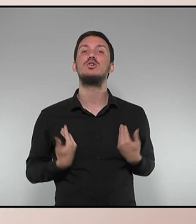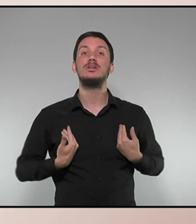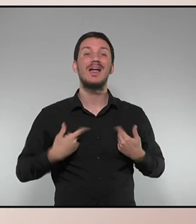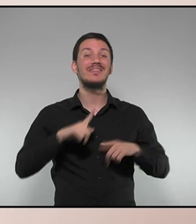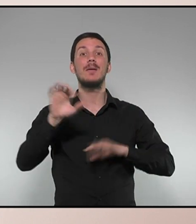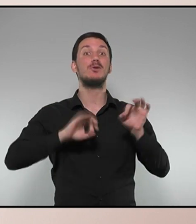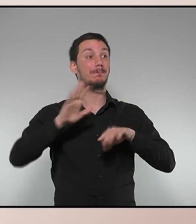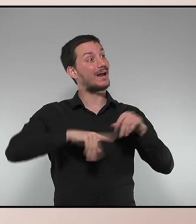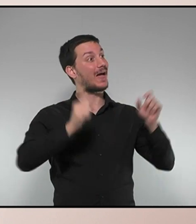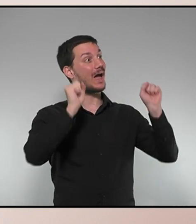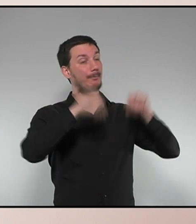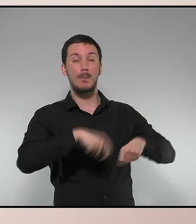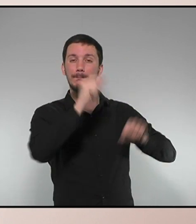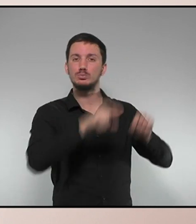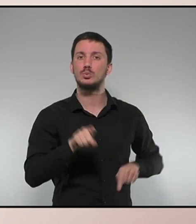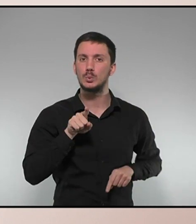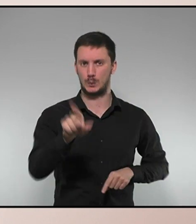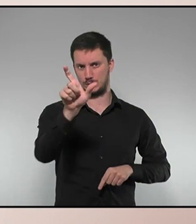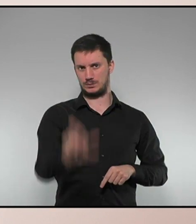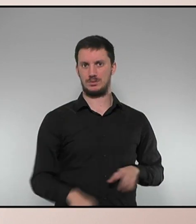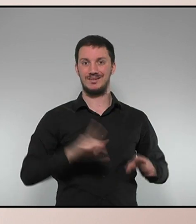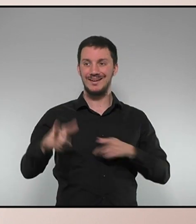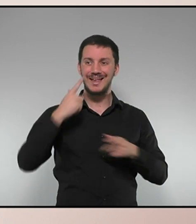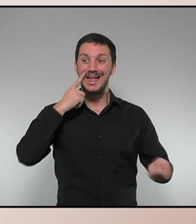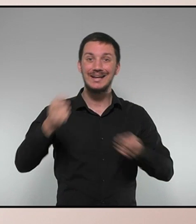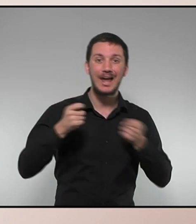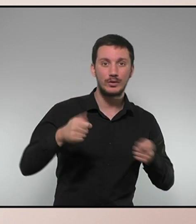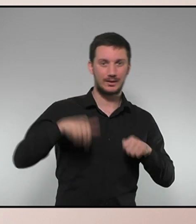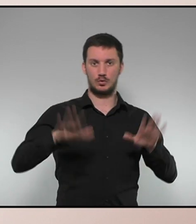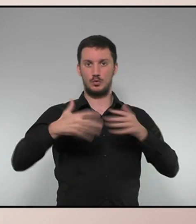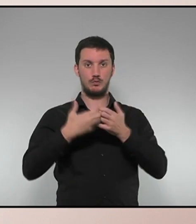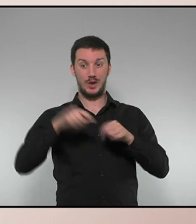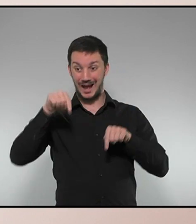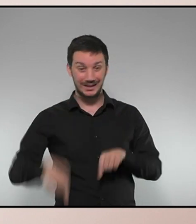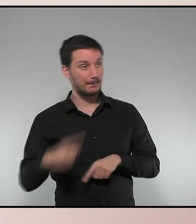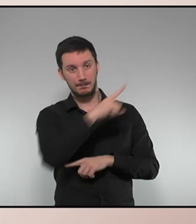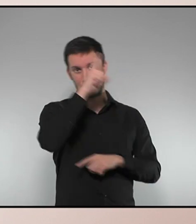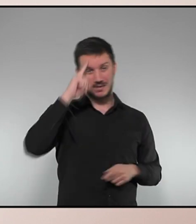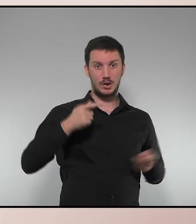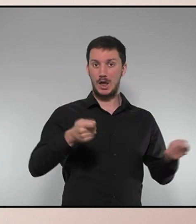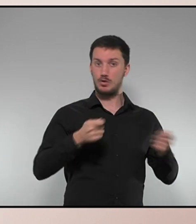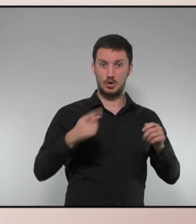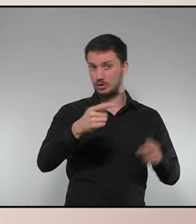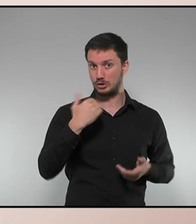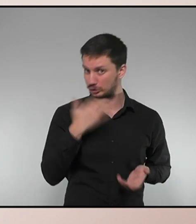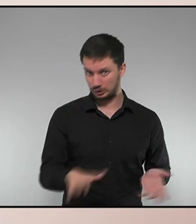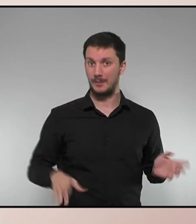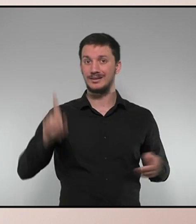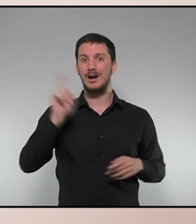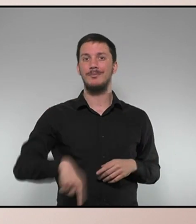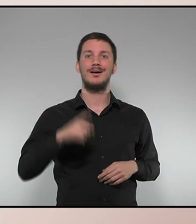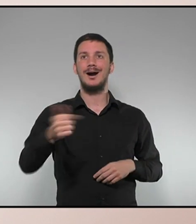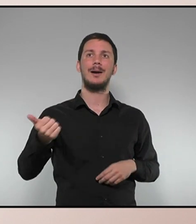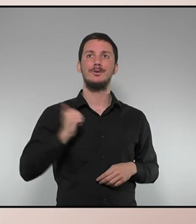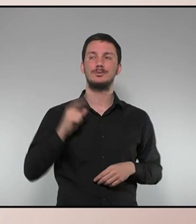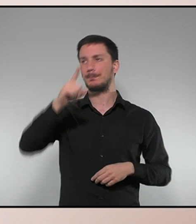pressupostos. I les seves habilitats de negociadores ja veiem que no funcionen ni aquí ni a Madrid. I és molt sucursalista anar buscant el